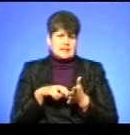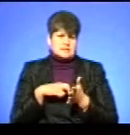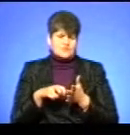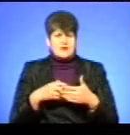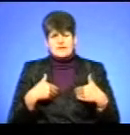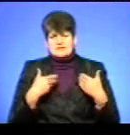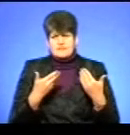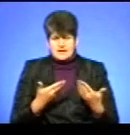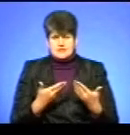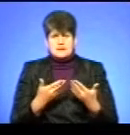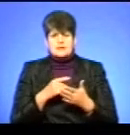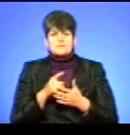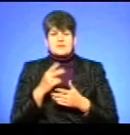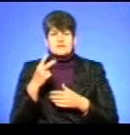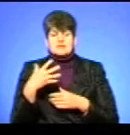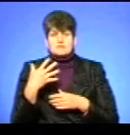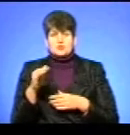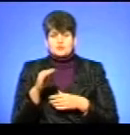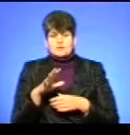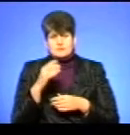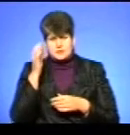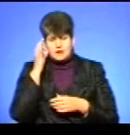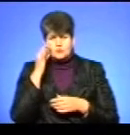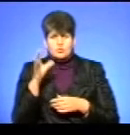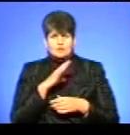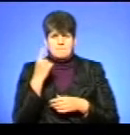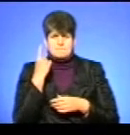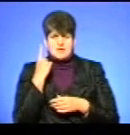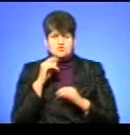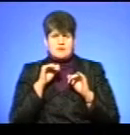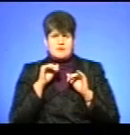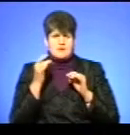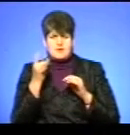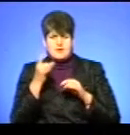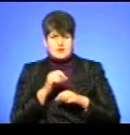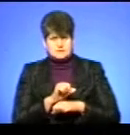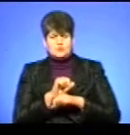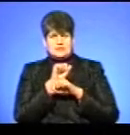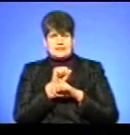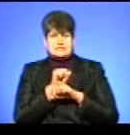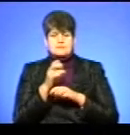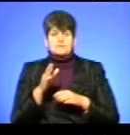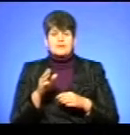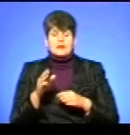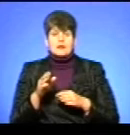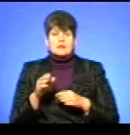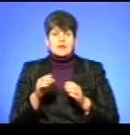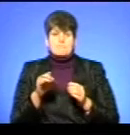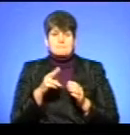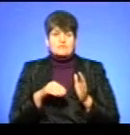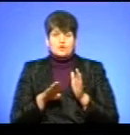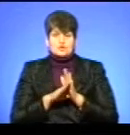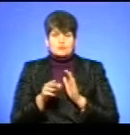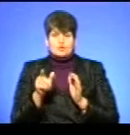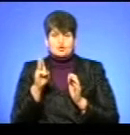звернень, 25 жовтня ви пригадуєте, була перша акція протесту на Підвилочевському шосе. Тоді сума заборгованості складала